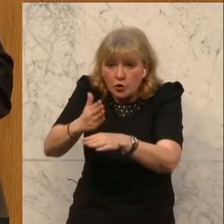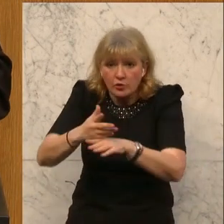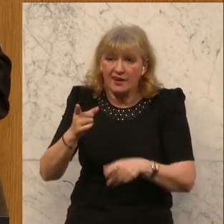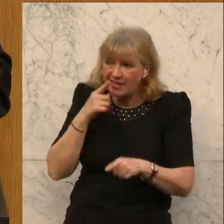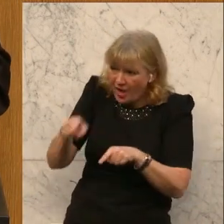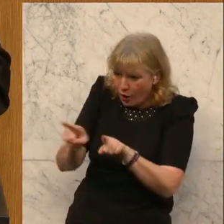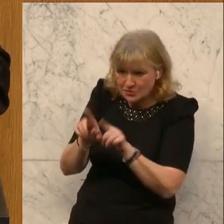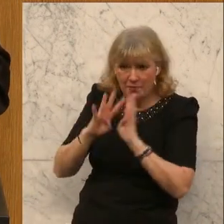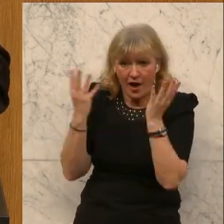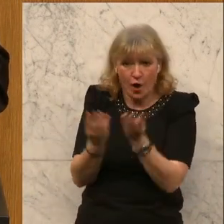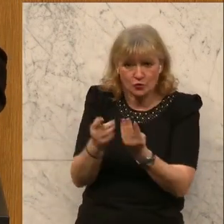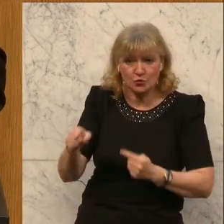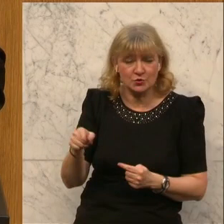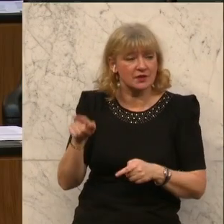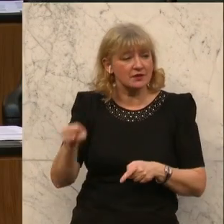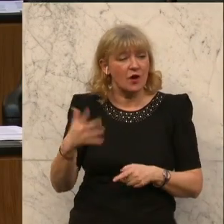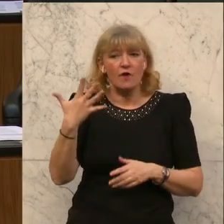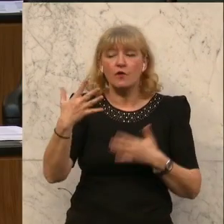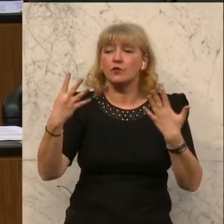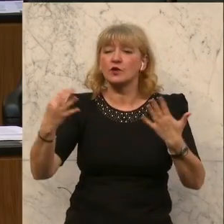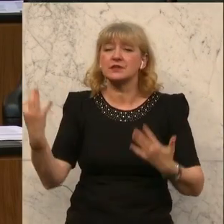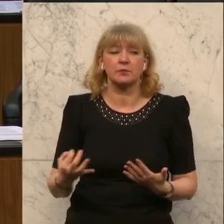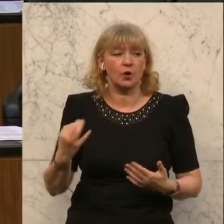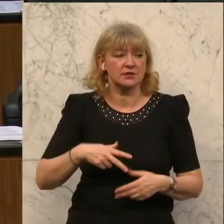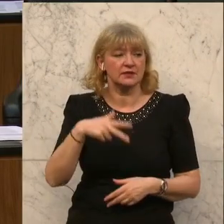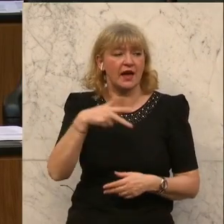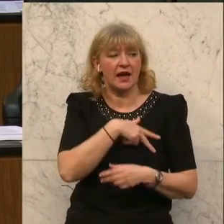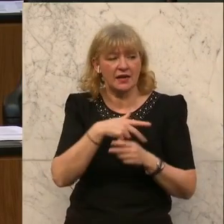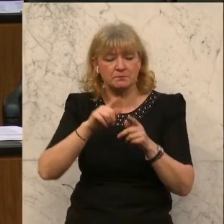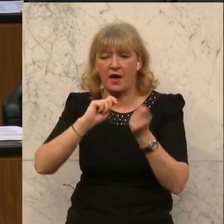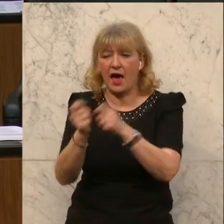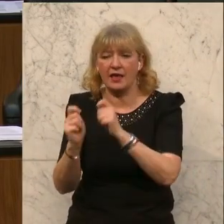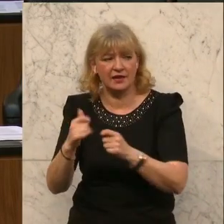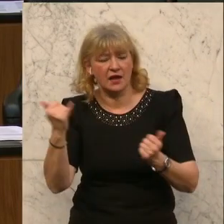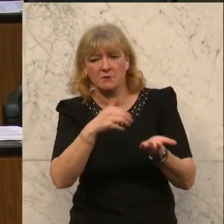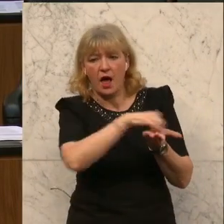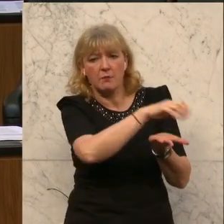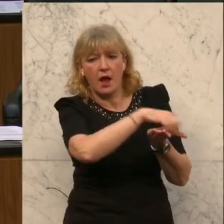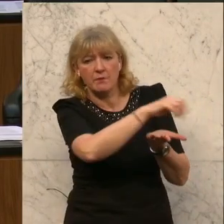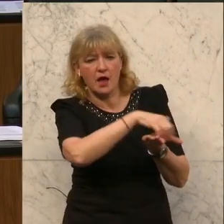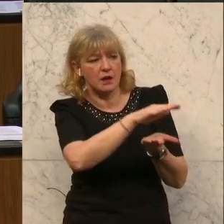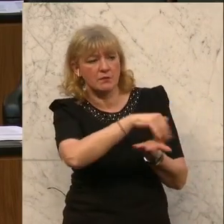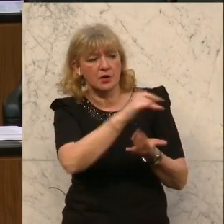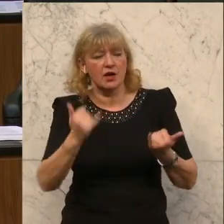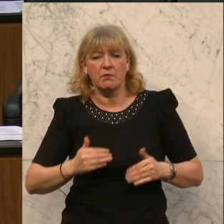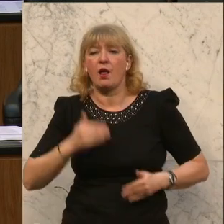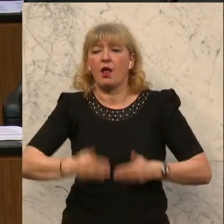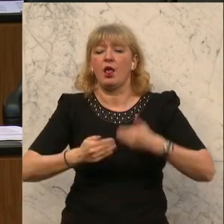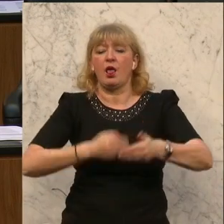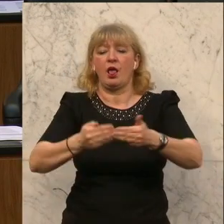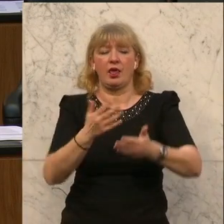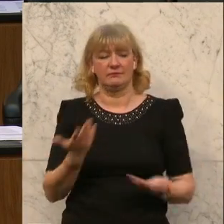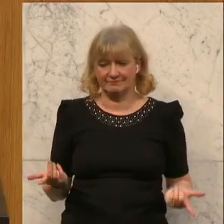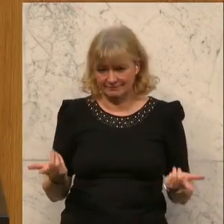Ausschuss ist, wo ihr 95 Prozent der SPÖ-Unträge immer wieder ablenzt und immer wieder vertragt. Das ist ja